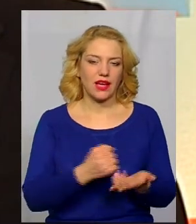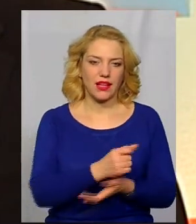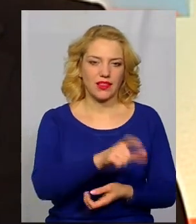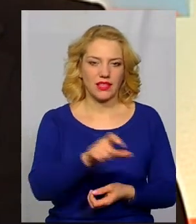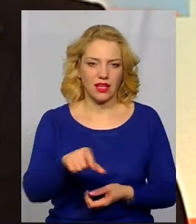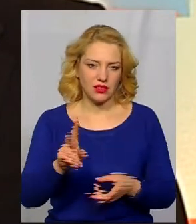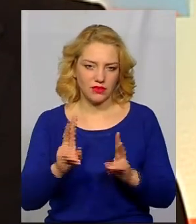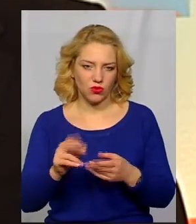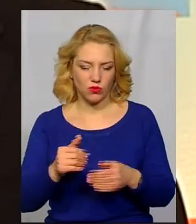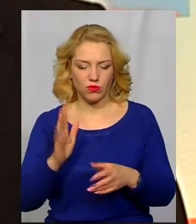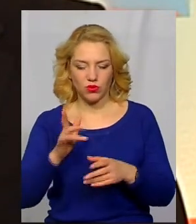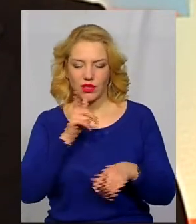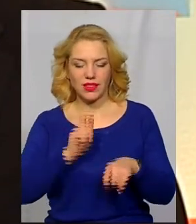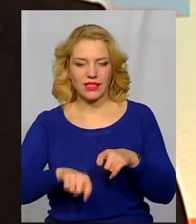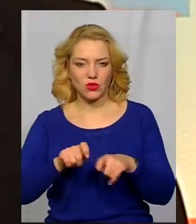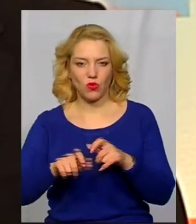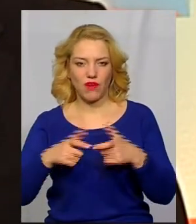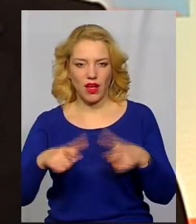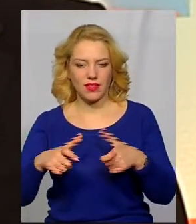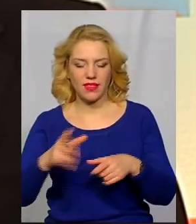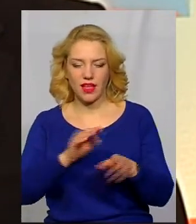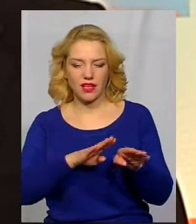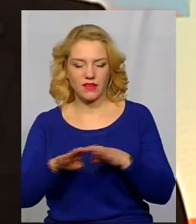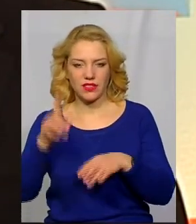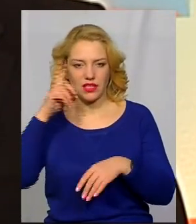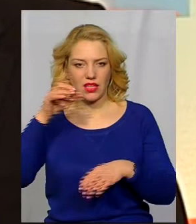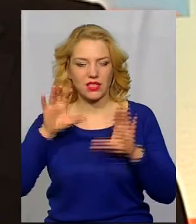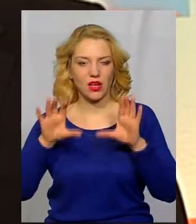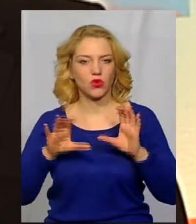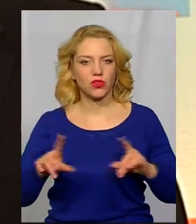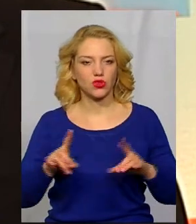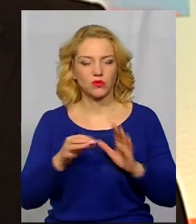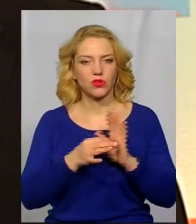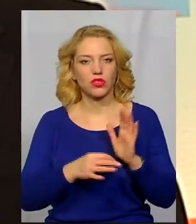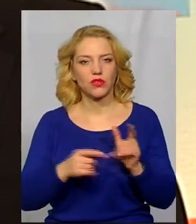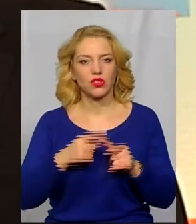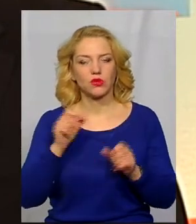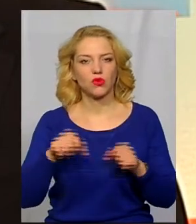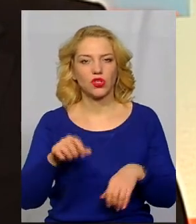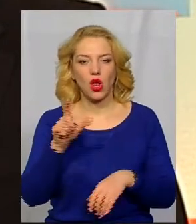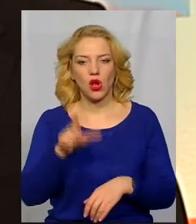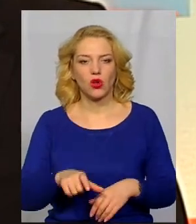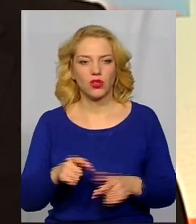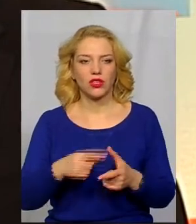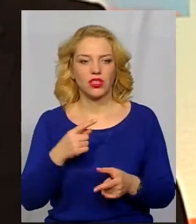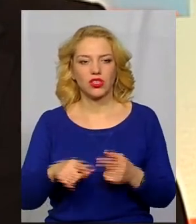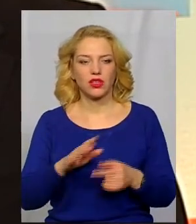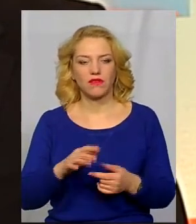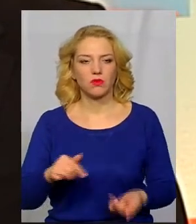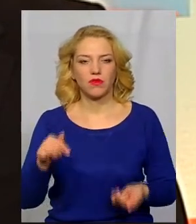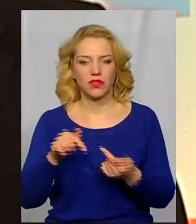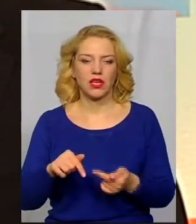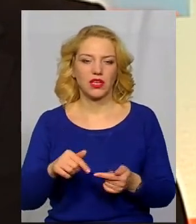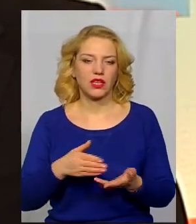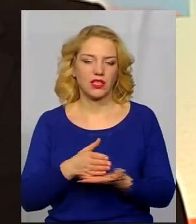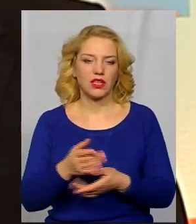тестування, буде проходити на рівень знання законодавства, для того, щоб оцінити, чи може ця людина, чи не відповідає критеріям